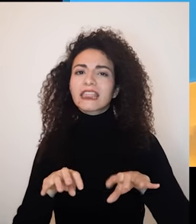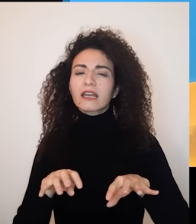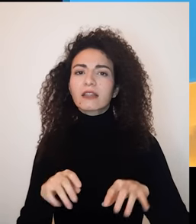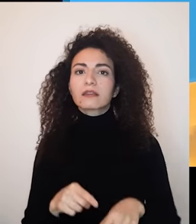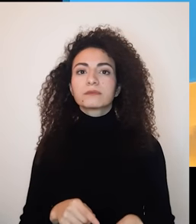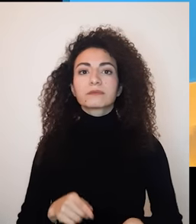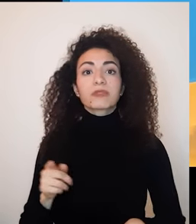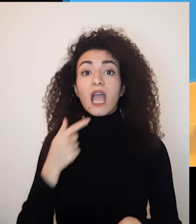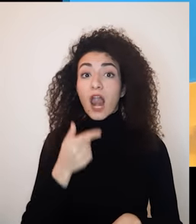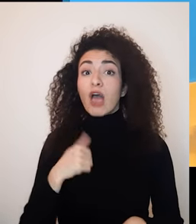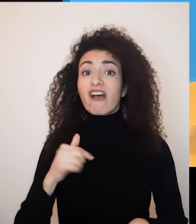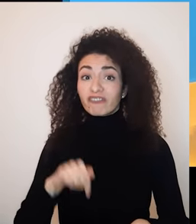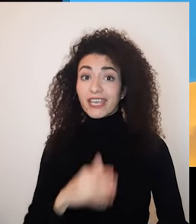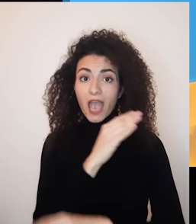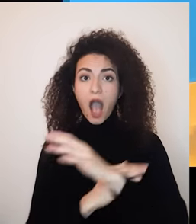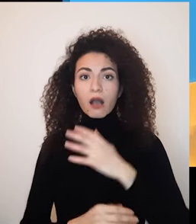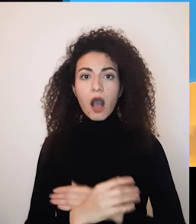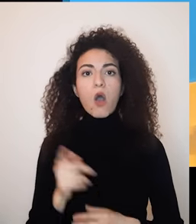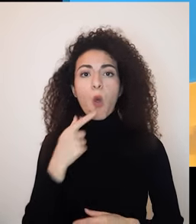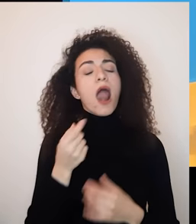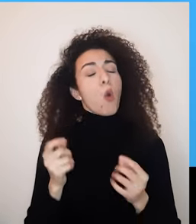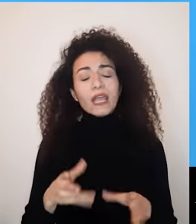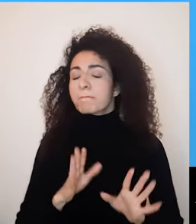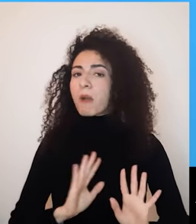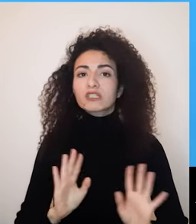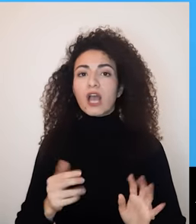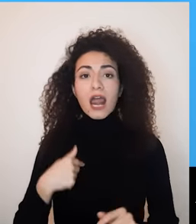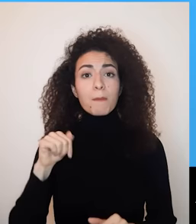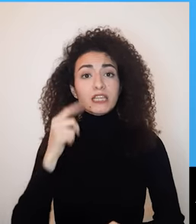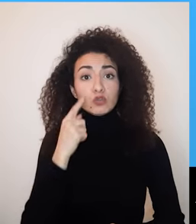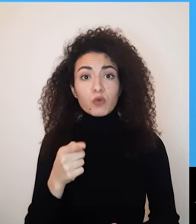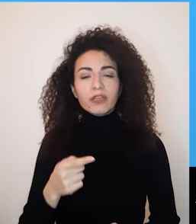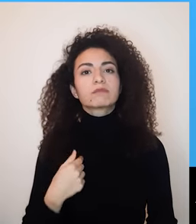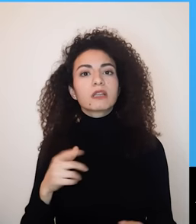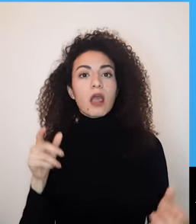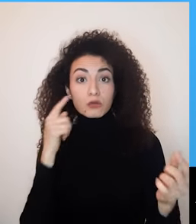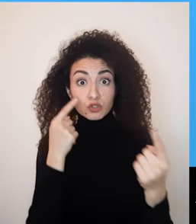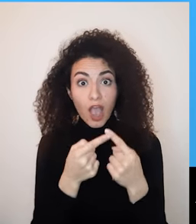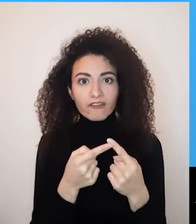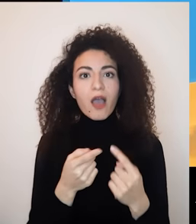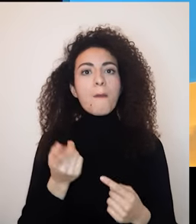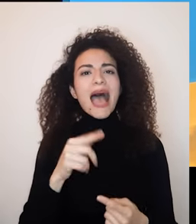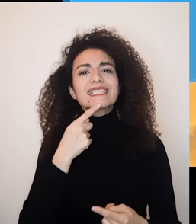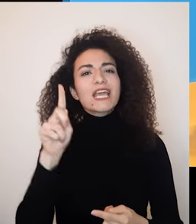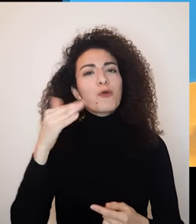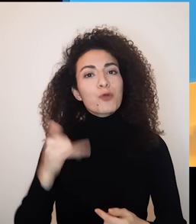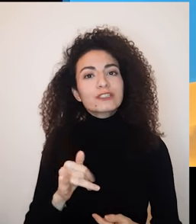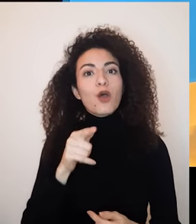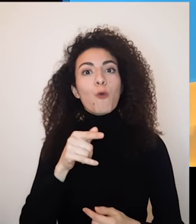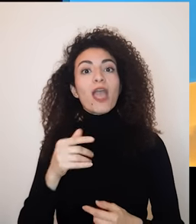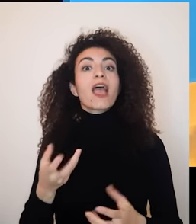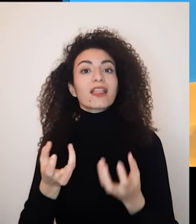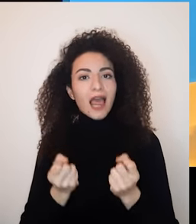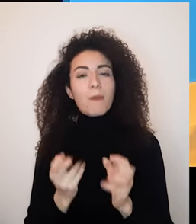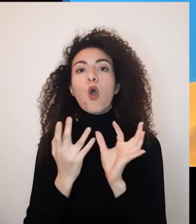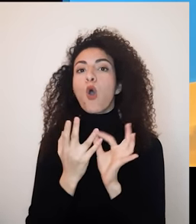ولكنه أصر أنه يتعرف عليها وحصل إعجاب متبادل بعد فترة سن ونص طلب إيدها للخطوبة وفرحة سارة